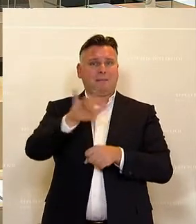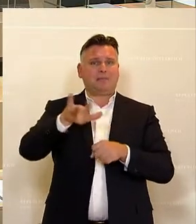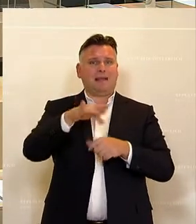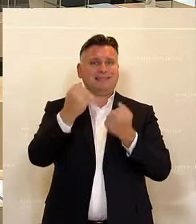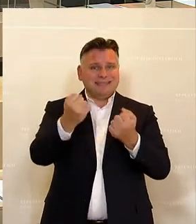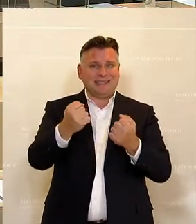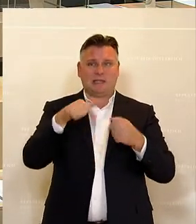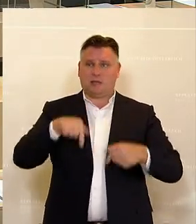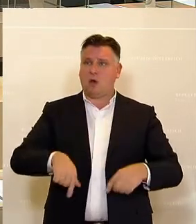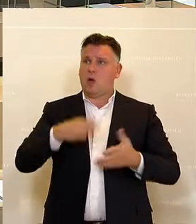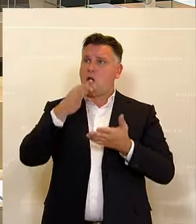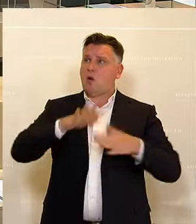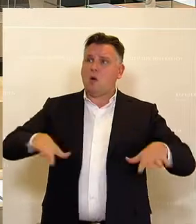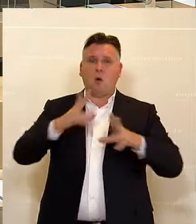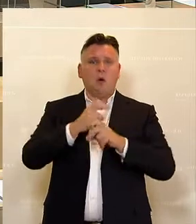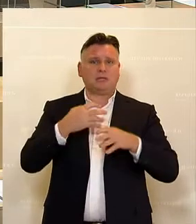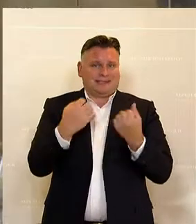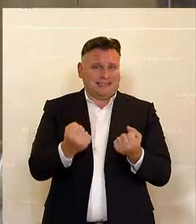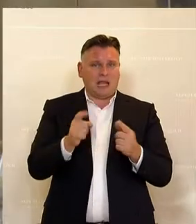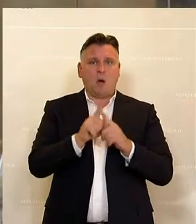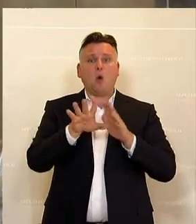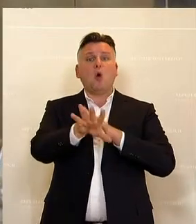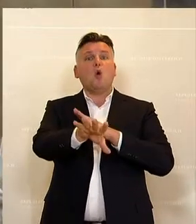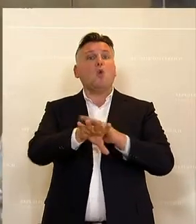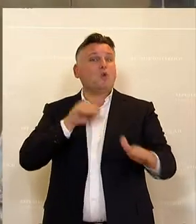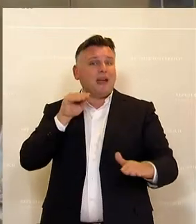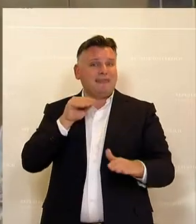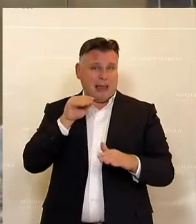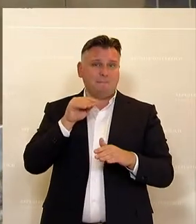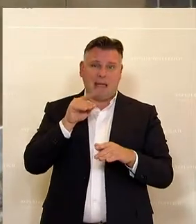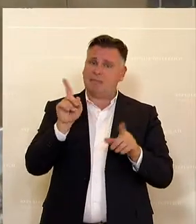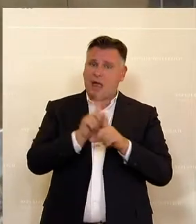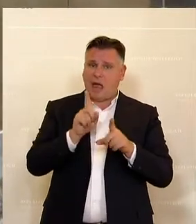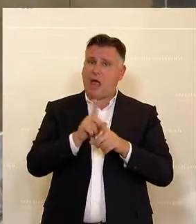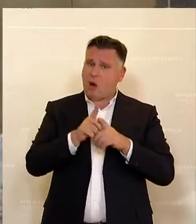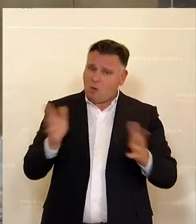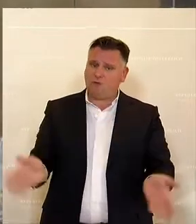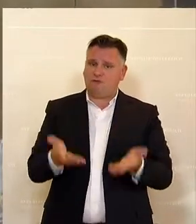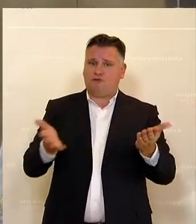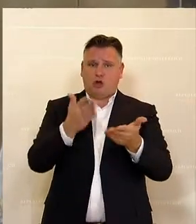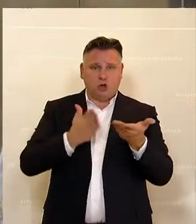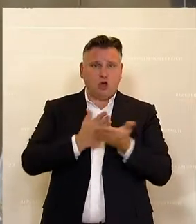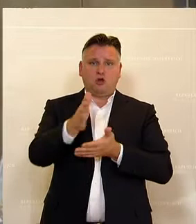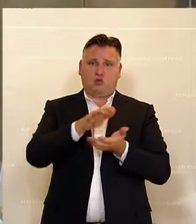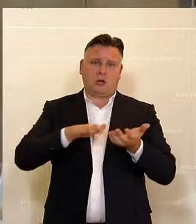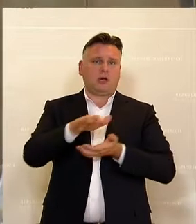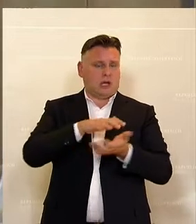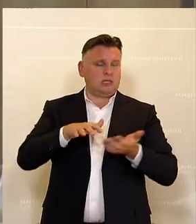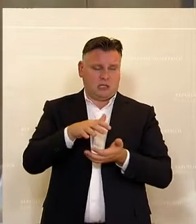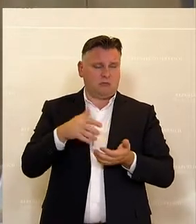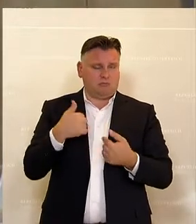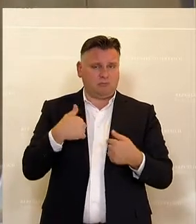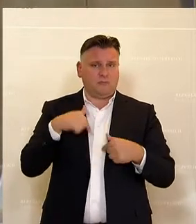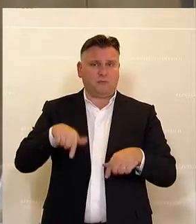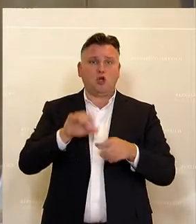entsprechend zu sichern, um die Unternehmen auch weiterhin gut durch diese Krise zu führen. Das werden wir tun und wir haben an